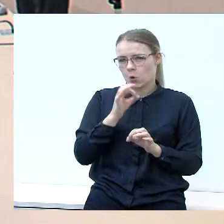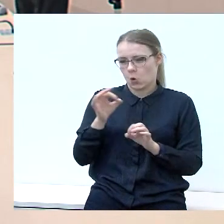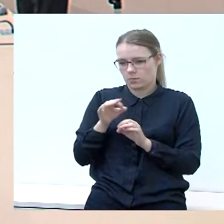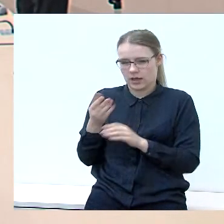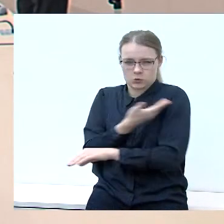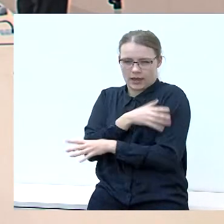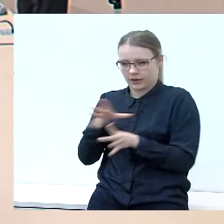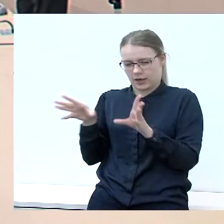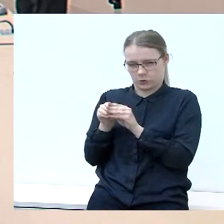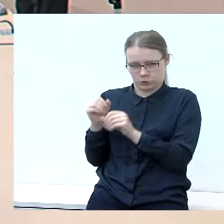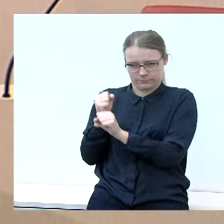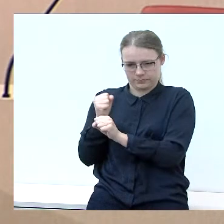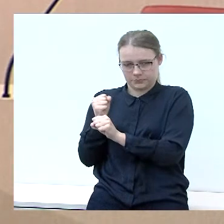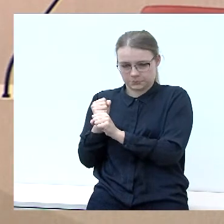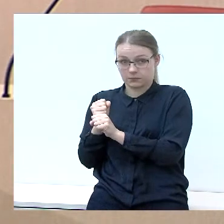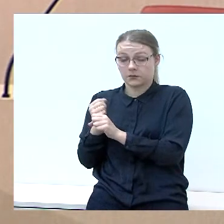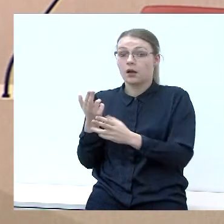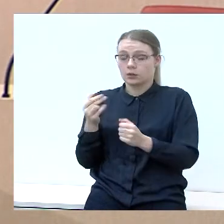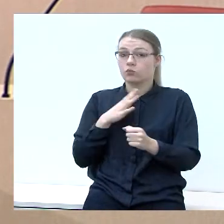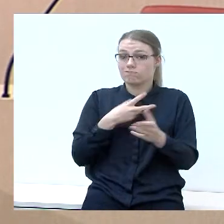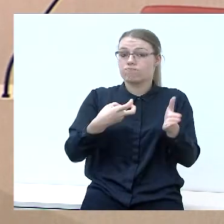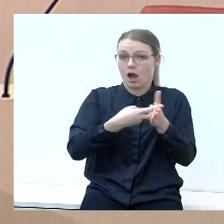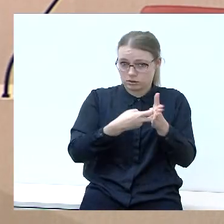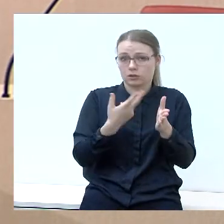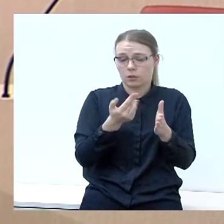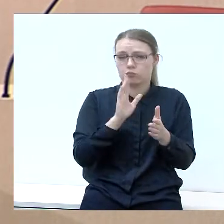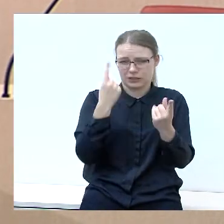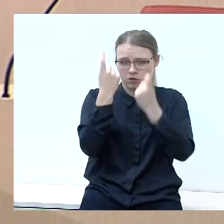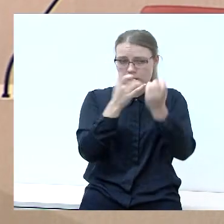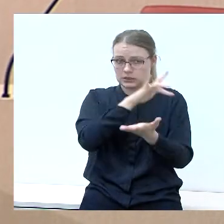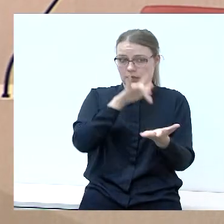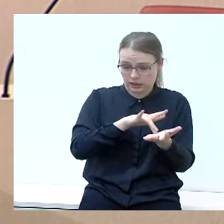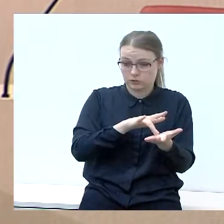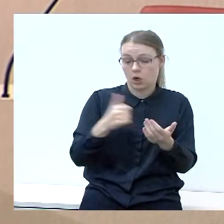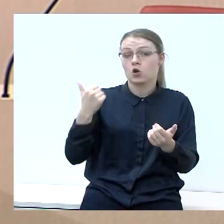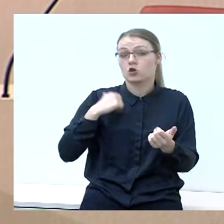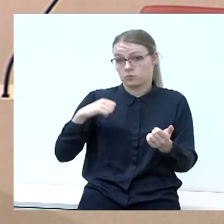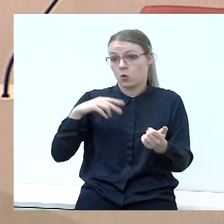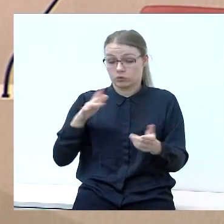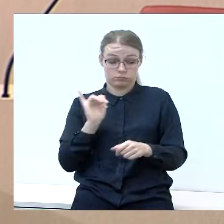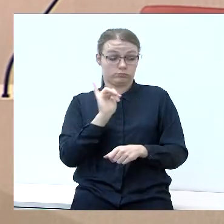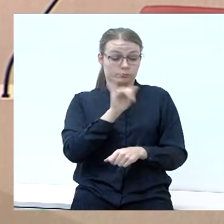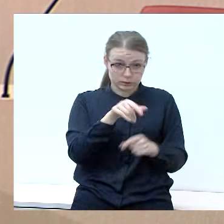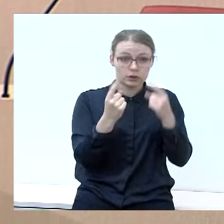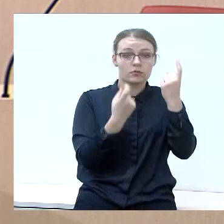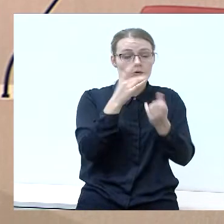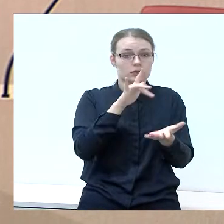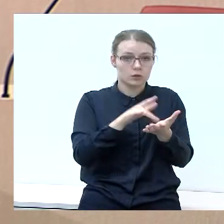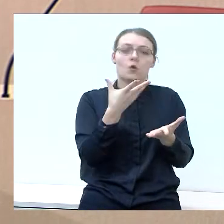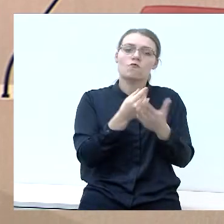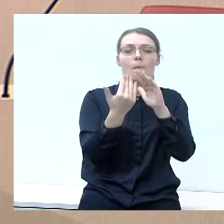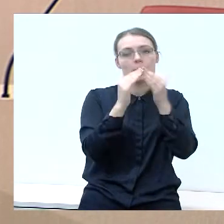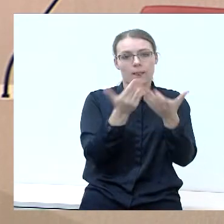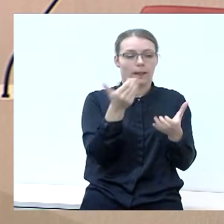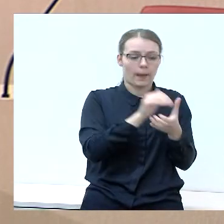Lenkais. Mes iš tiesų, vat arklių paštą padarėme, ten bus informacinės centras, atvažiuo žmonės į tą informacinį centrą, jie susipažysių mūsų